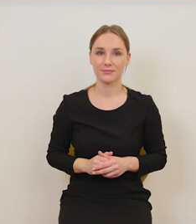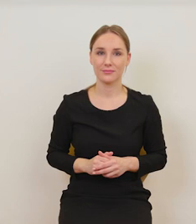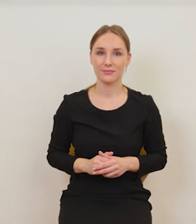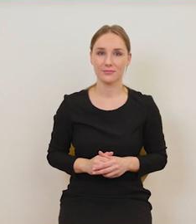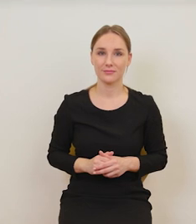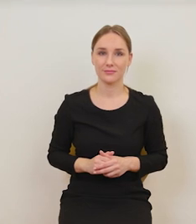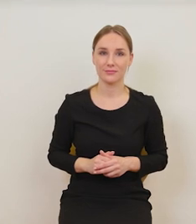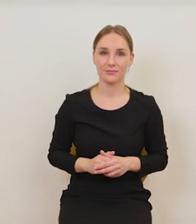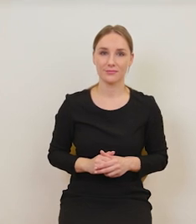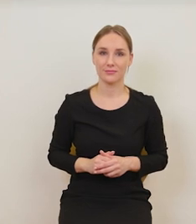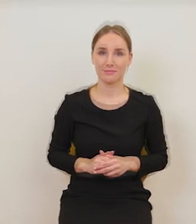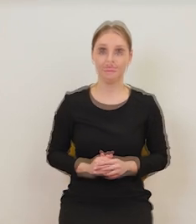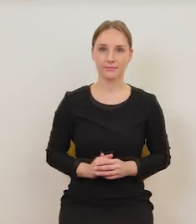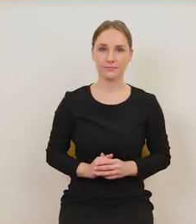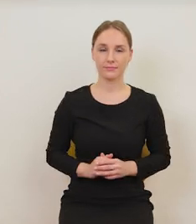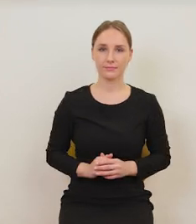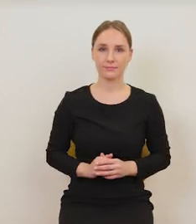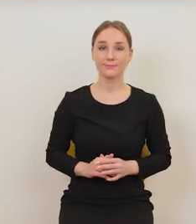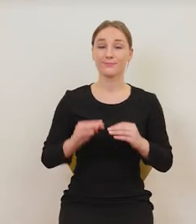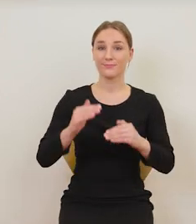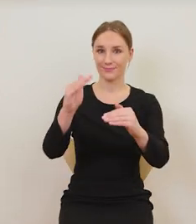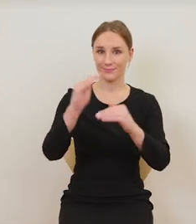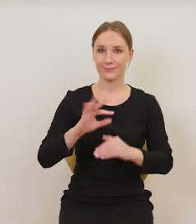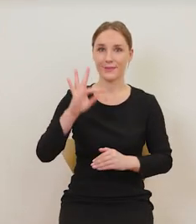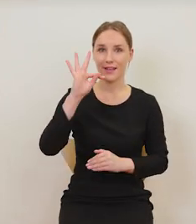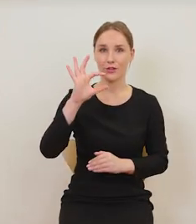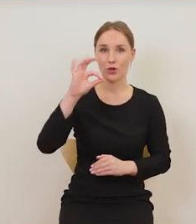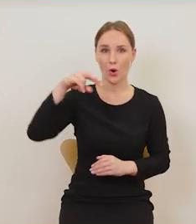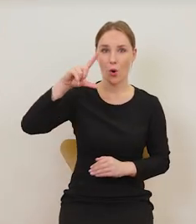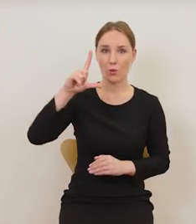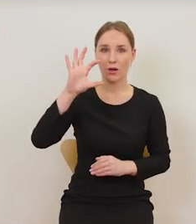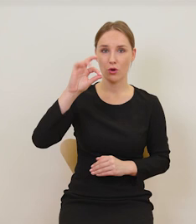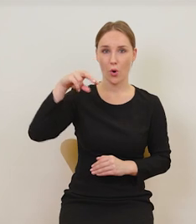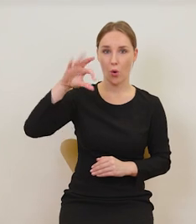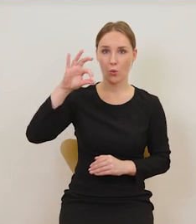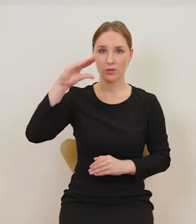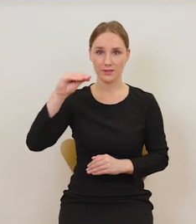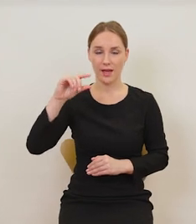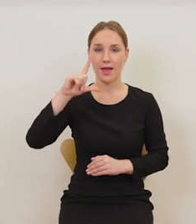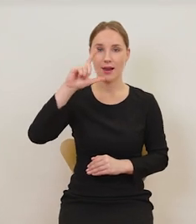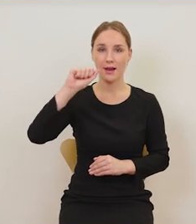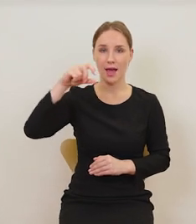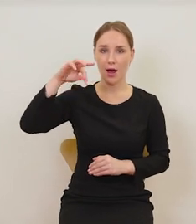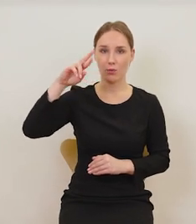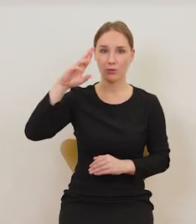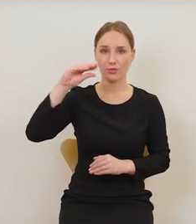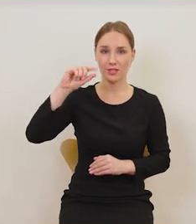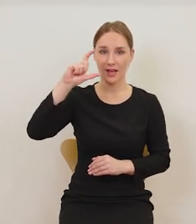I Toulouse Lautrec, znakomity francuski artysta, który